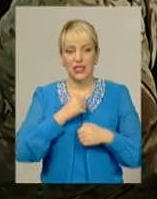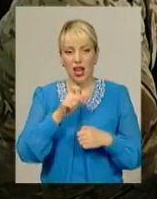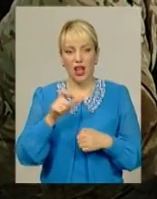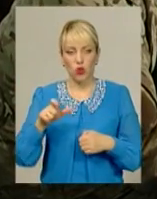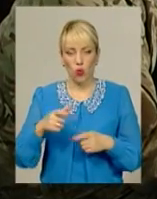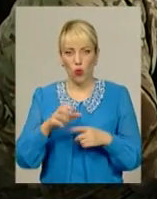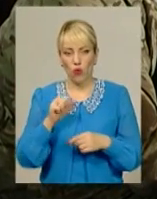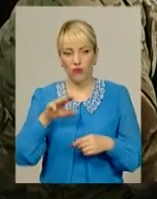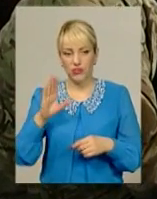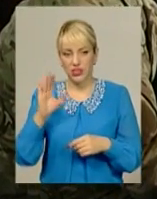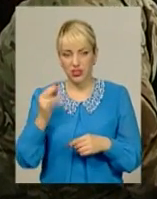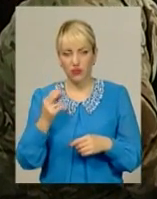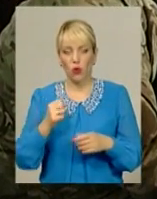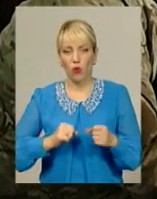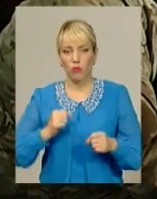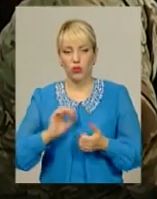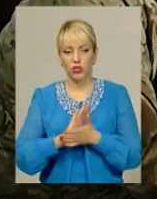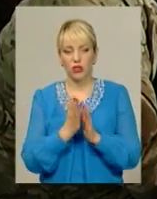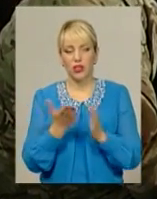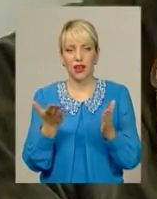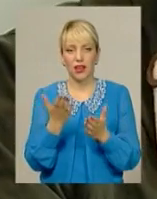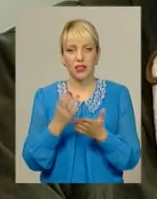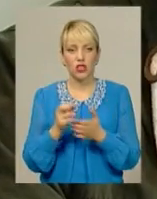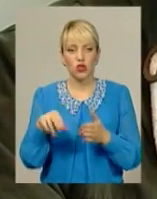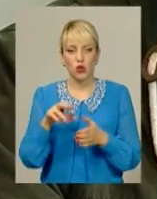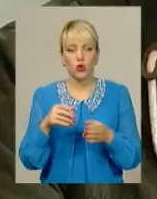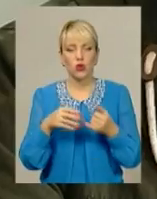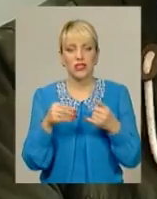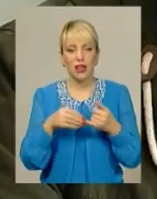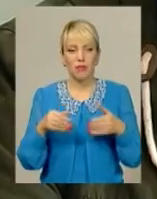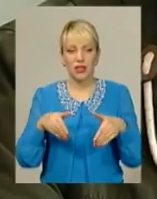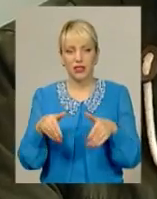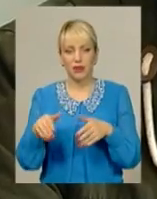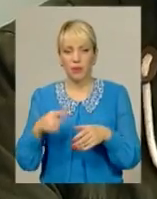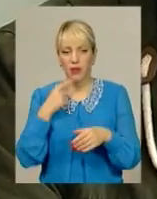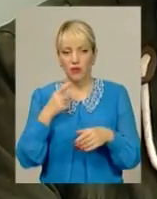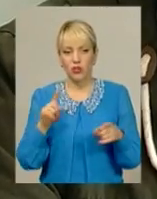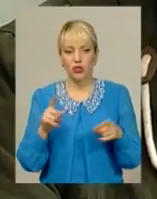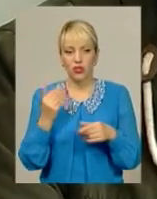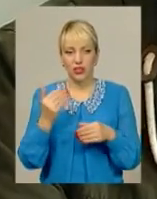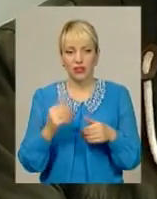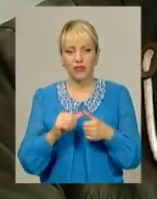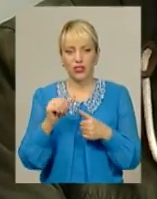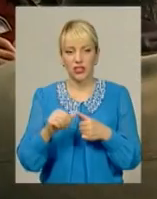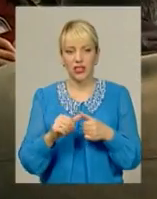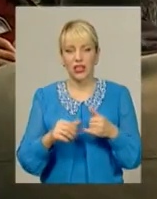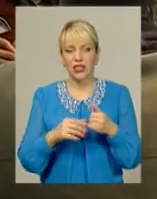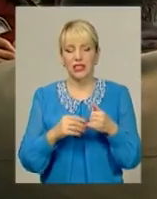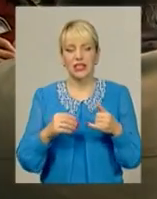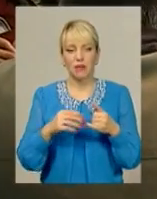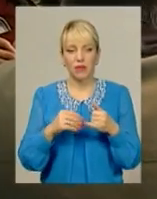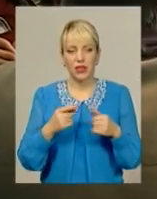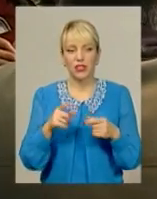склалася навколо земельних ділянок, наданих їм державою. Розповідають, відповідні заяви про виділення 2 гектарів ріллі для ведення